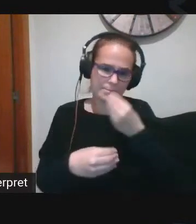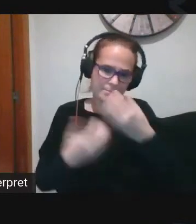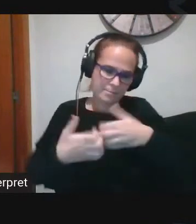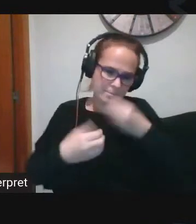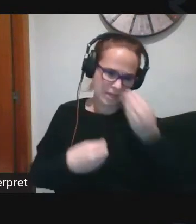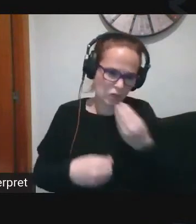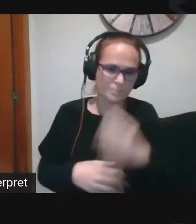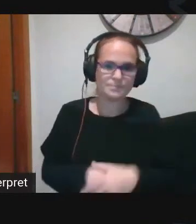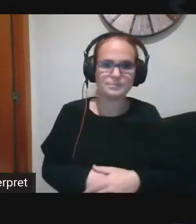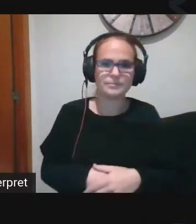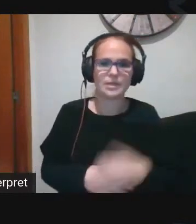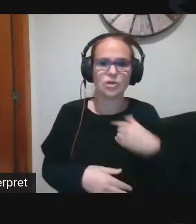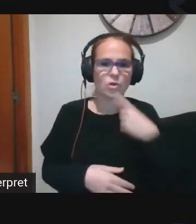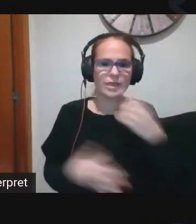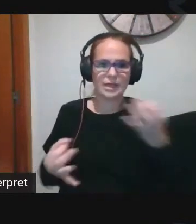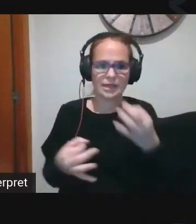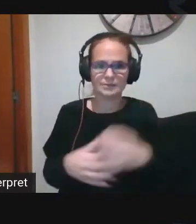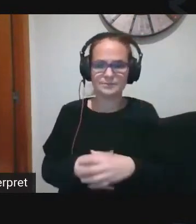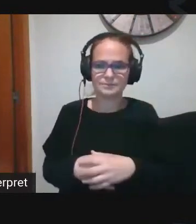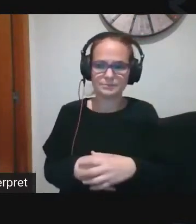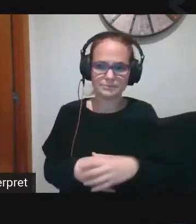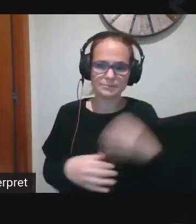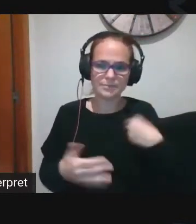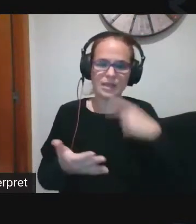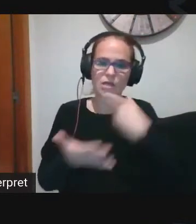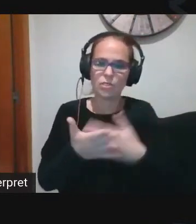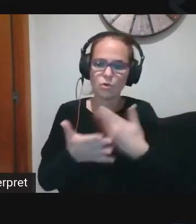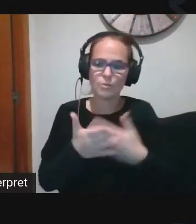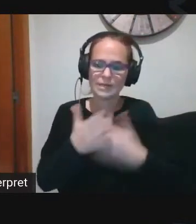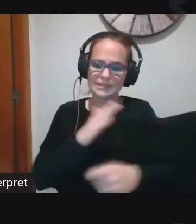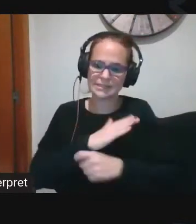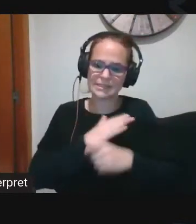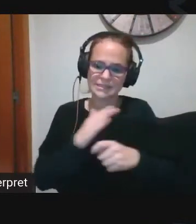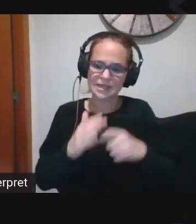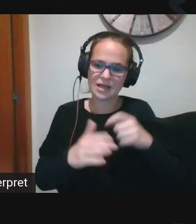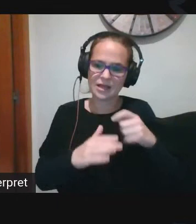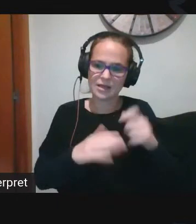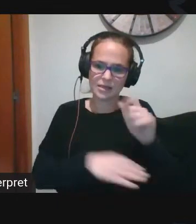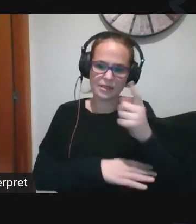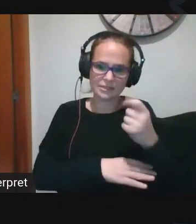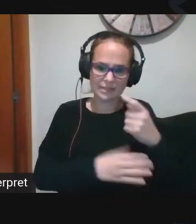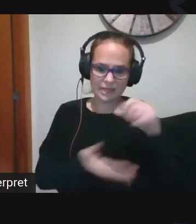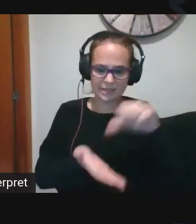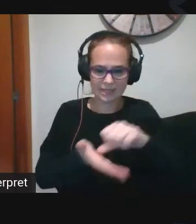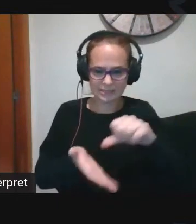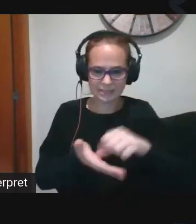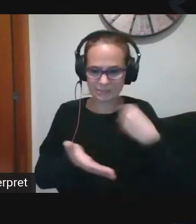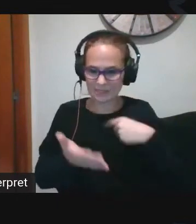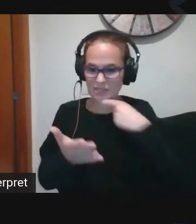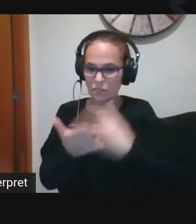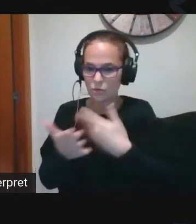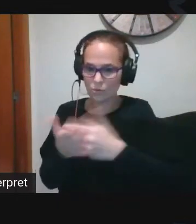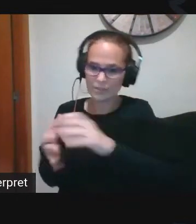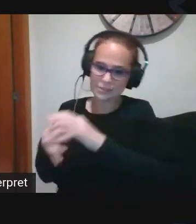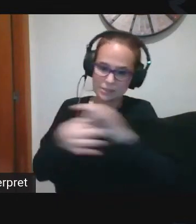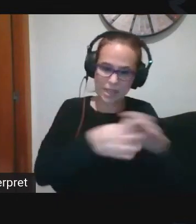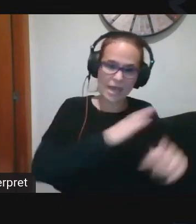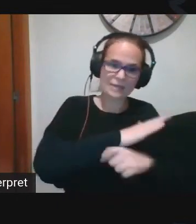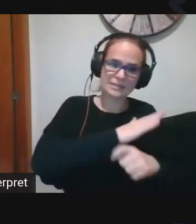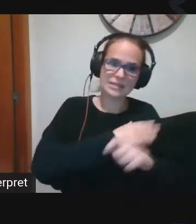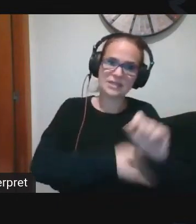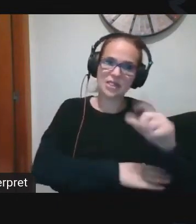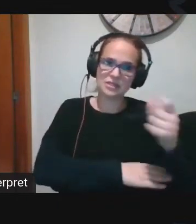anirà millor. El que us estava comentant és que aquests documents de l'estratègia digital de centre lligats a l'estratègia digital de la